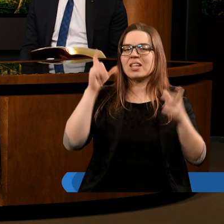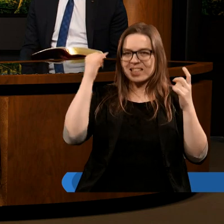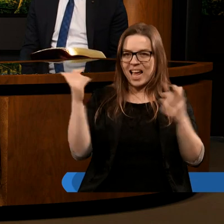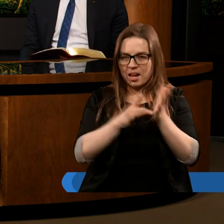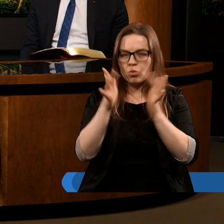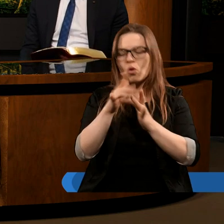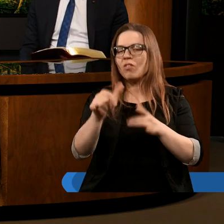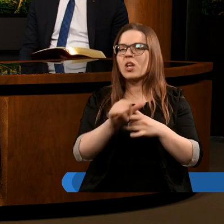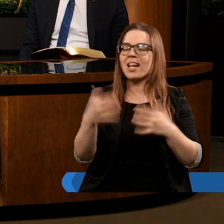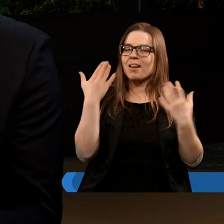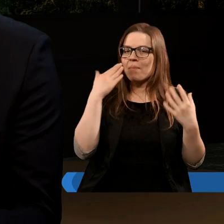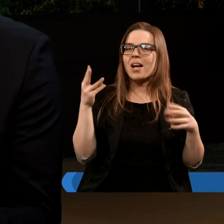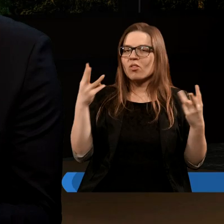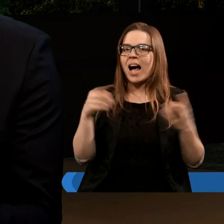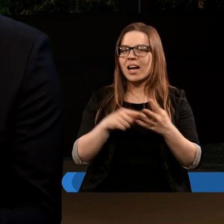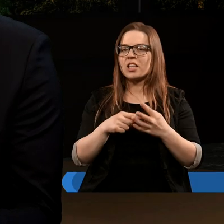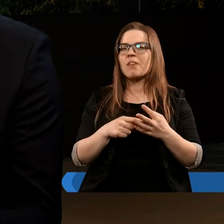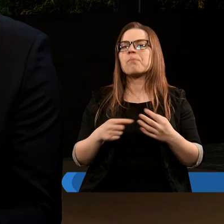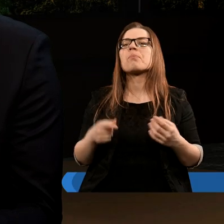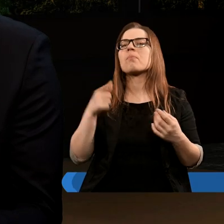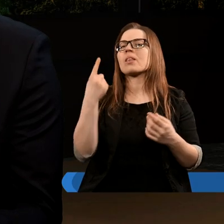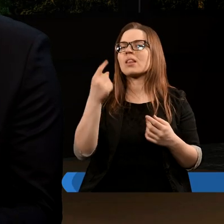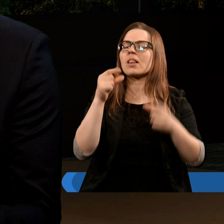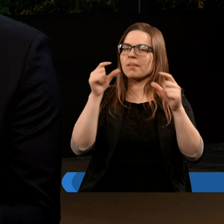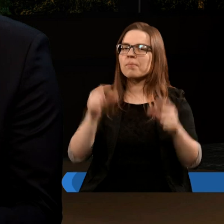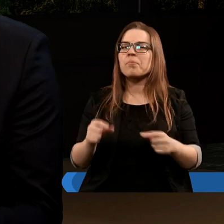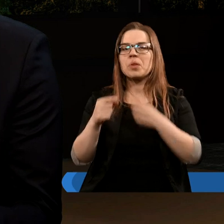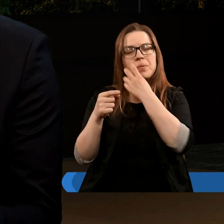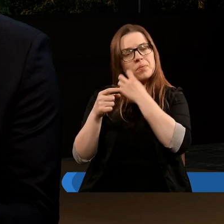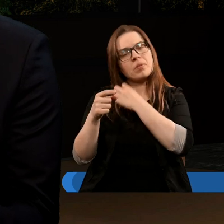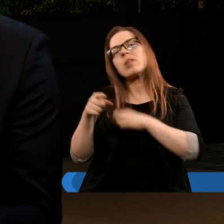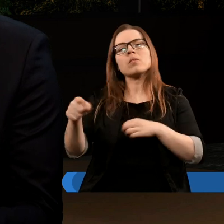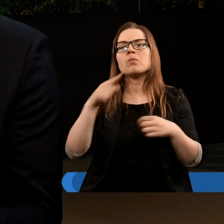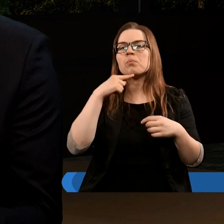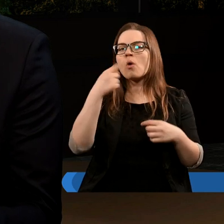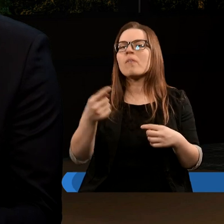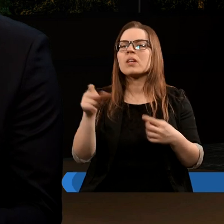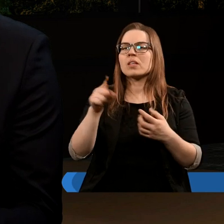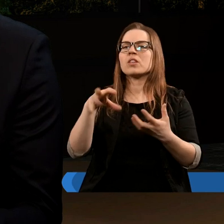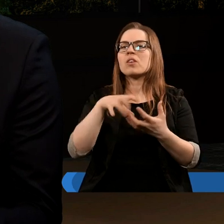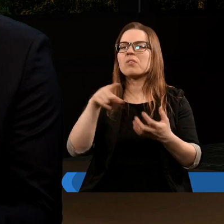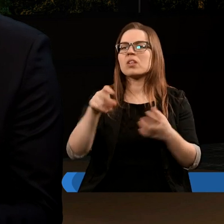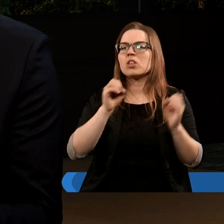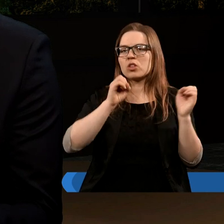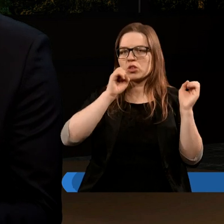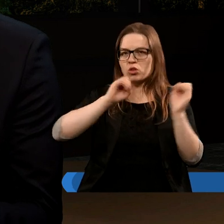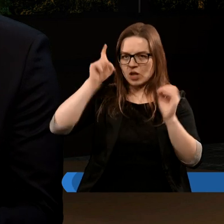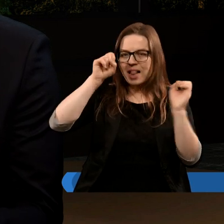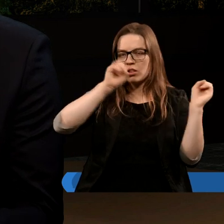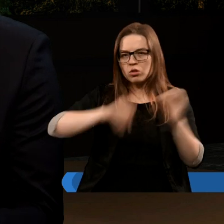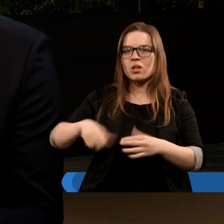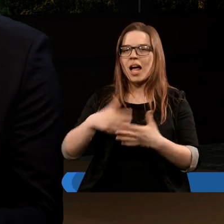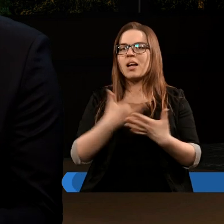jest bardzo istotne. Gdybym mógł jeszcze dopowiedzieć jedną rzecz w kontekście tego, jak powiedziałeś, że szatan został zrzucony na